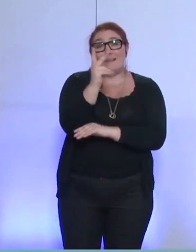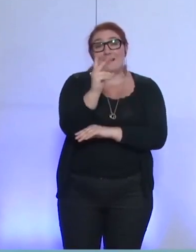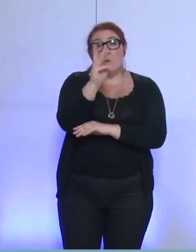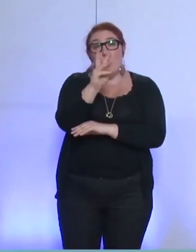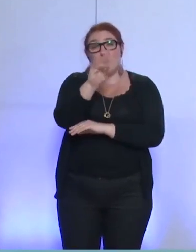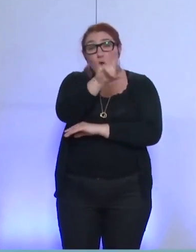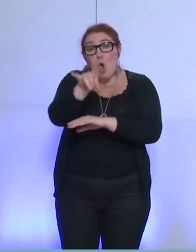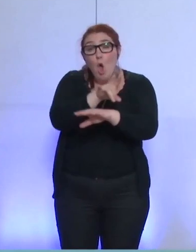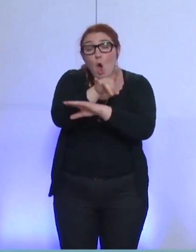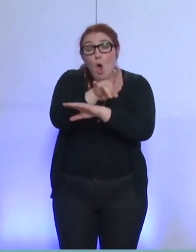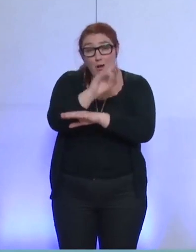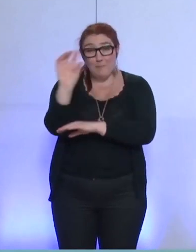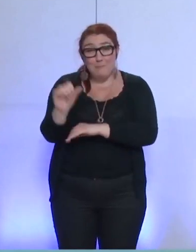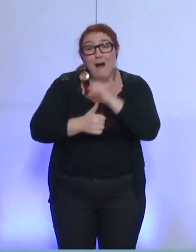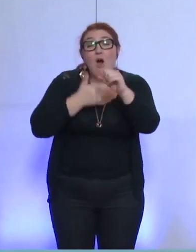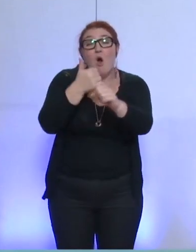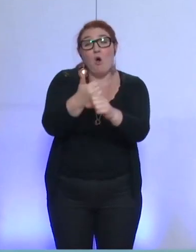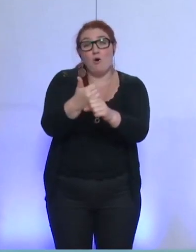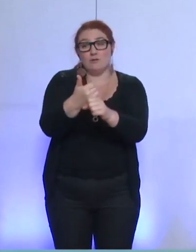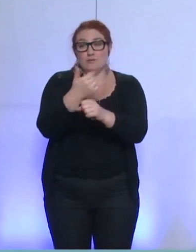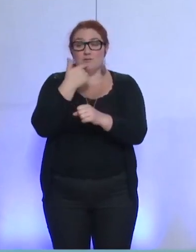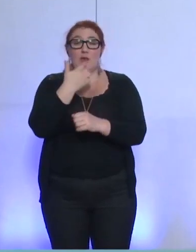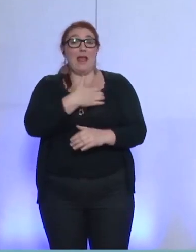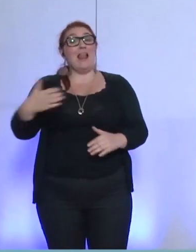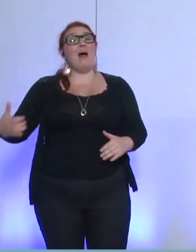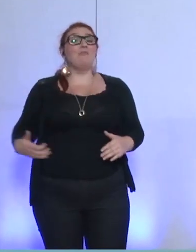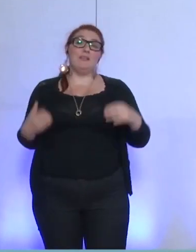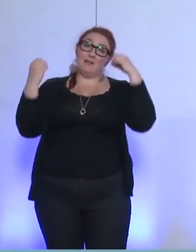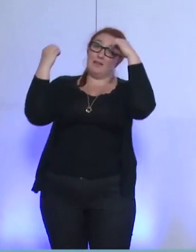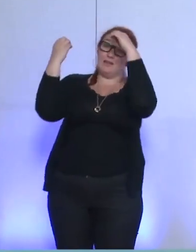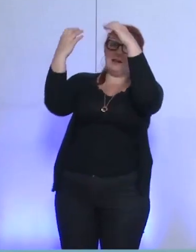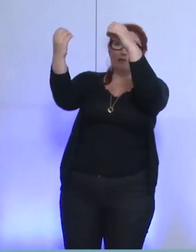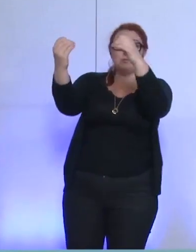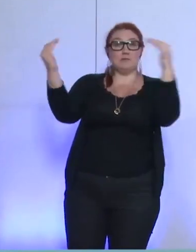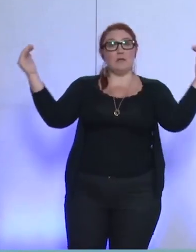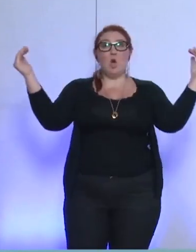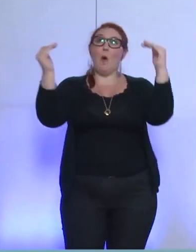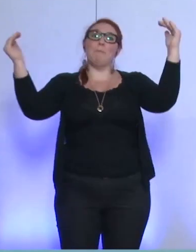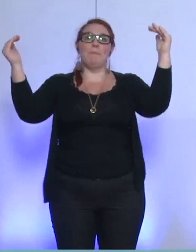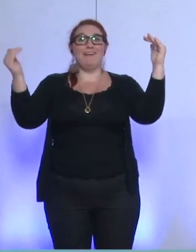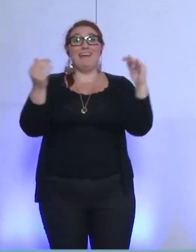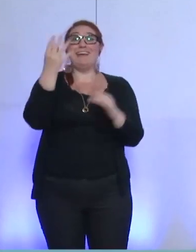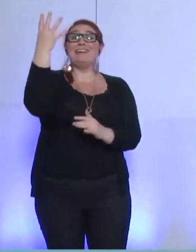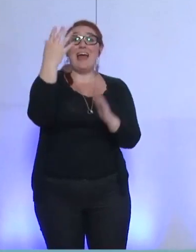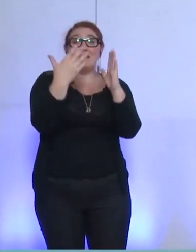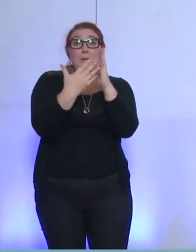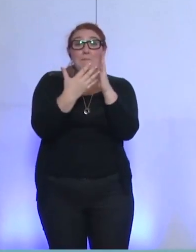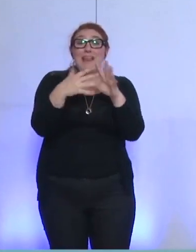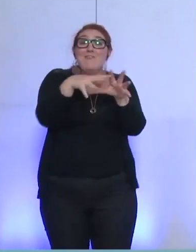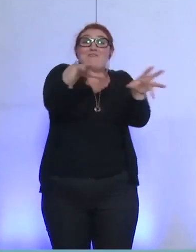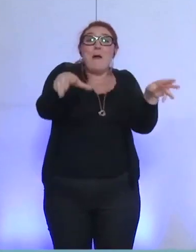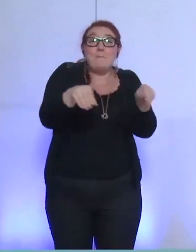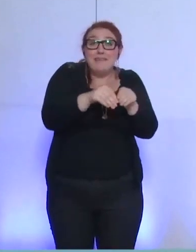consommation d'éclairage public pour notre commune, c'est, grosso modo, l'équivalent de 4 000 ménages.